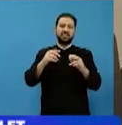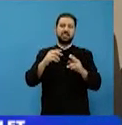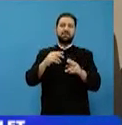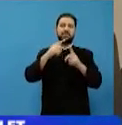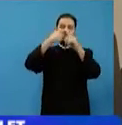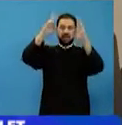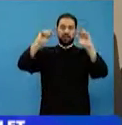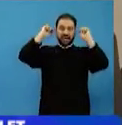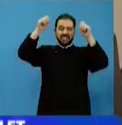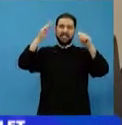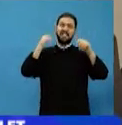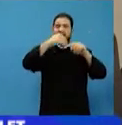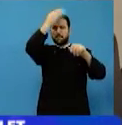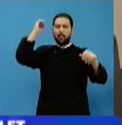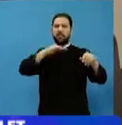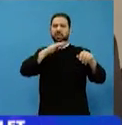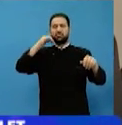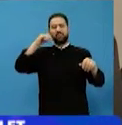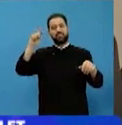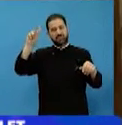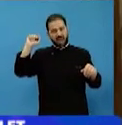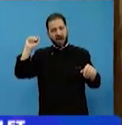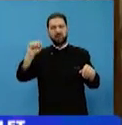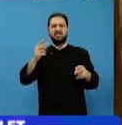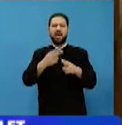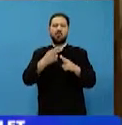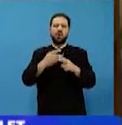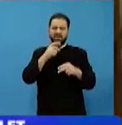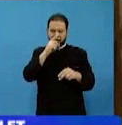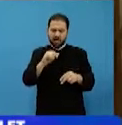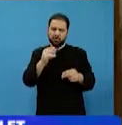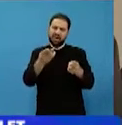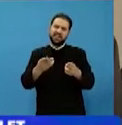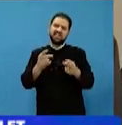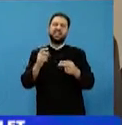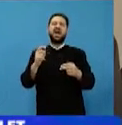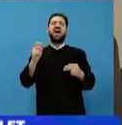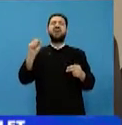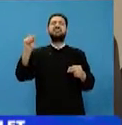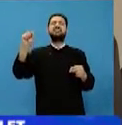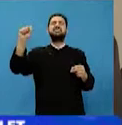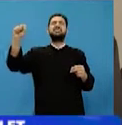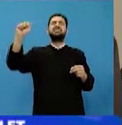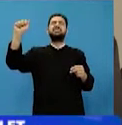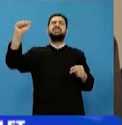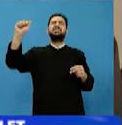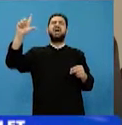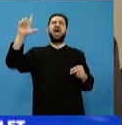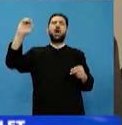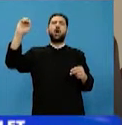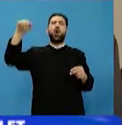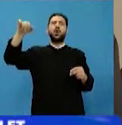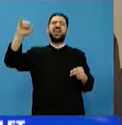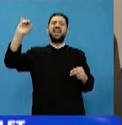Paisie s-a îmbolnăvit foarte, foarte tare și a coborât la Salonic și acolo a fost extirpat o parte din